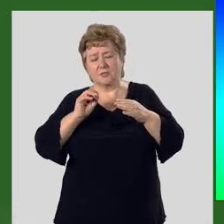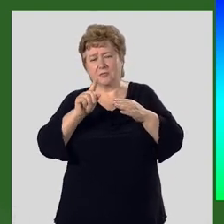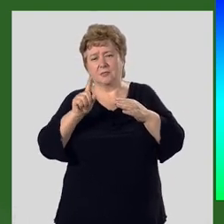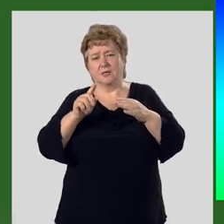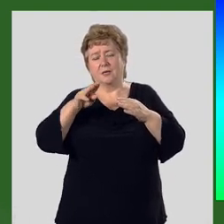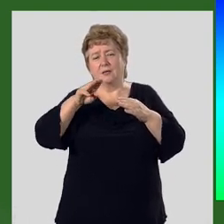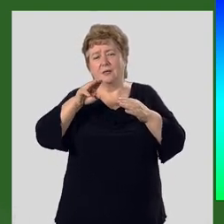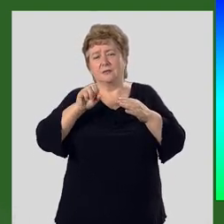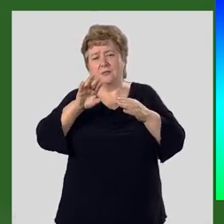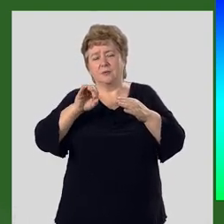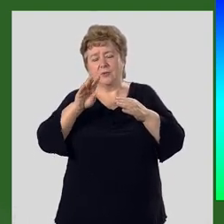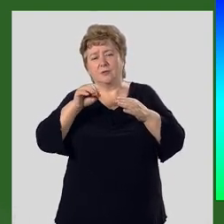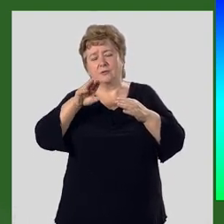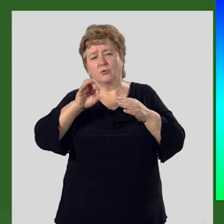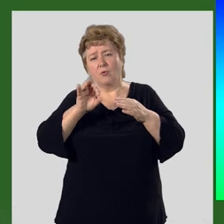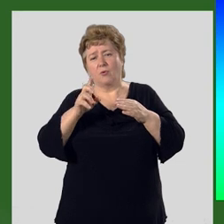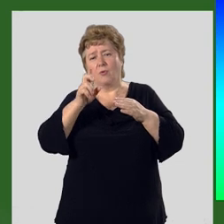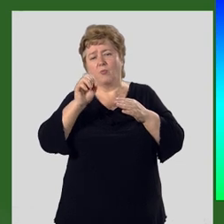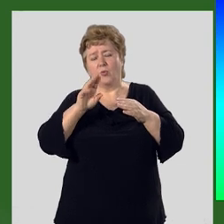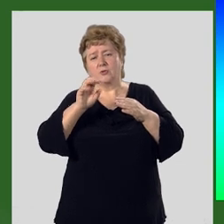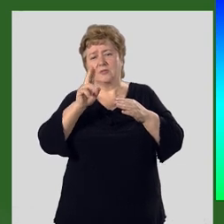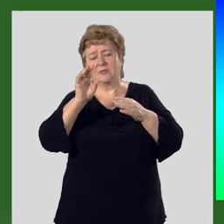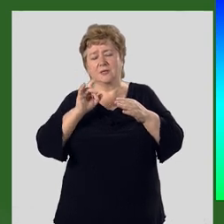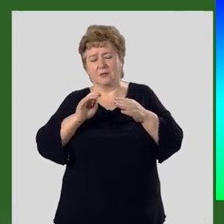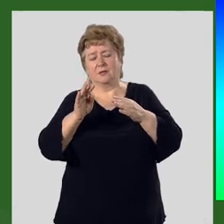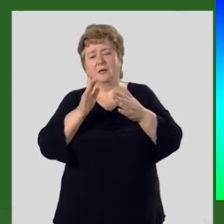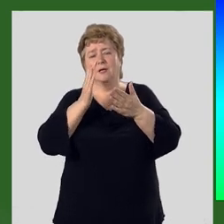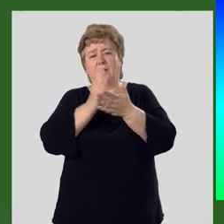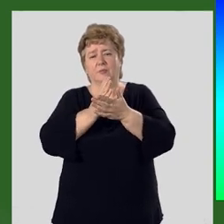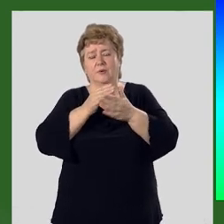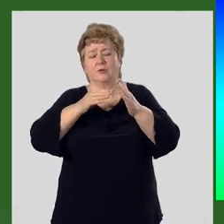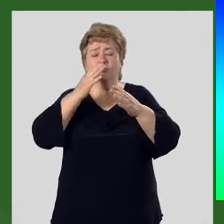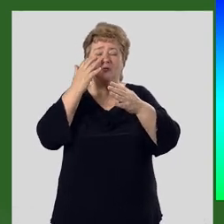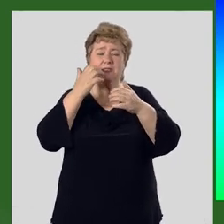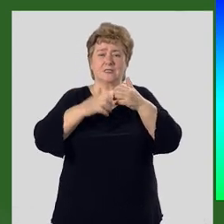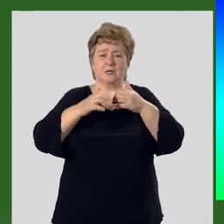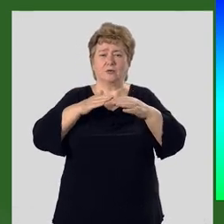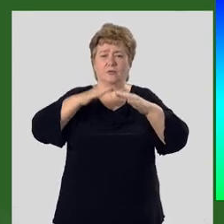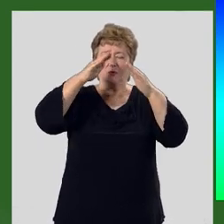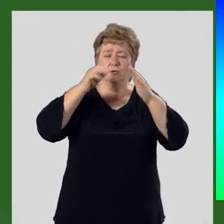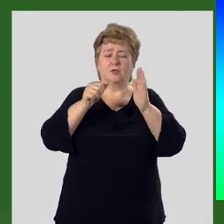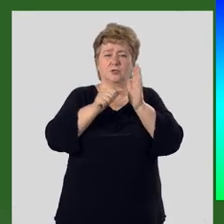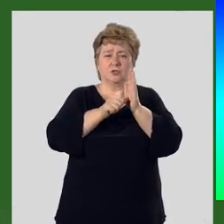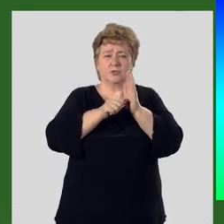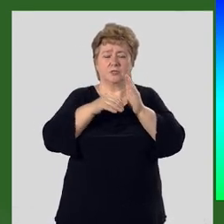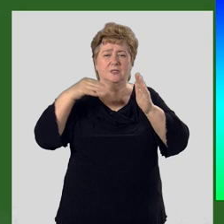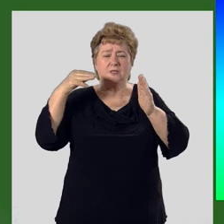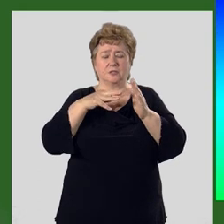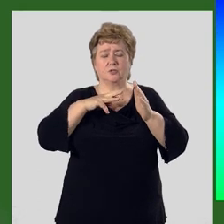Тенир-Тоу и Бос-Кыр имеют среднюю высоту около 6000